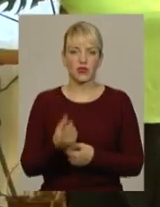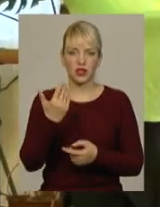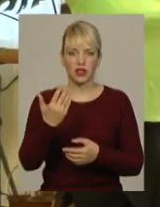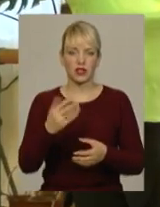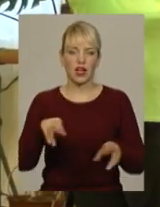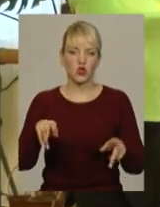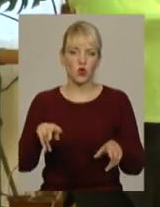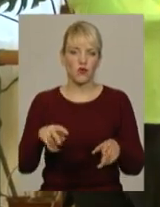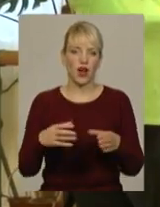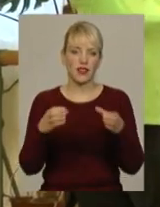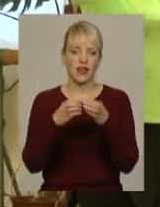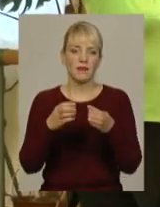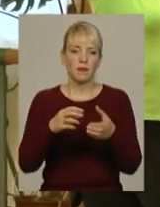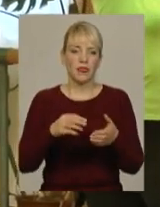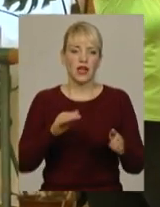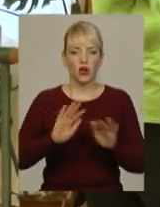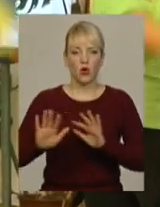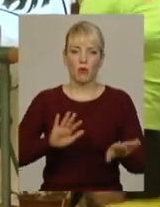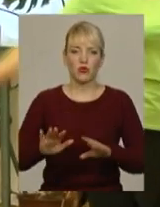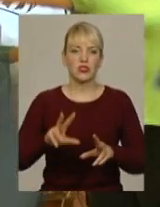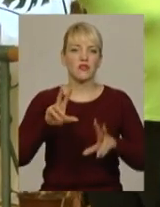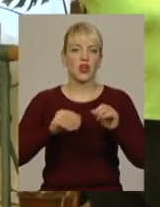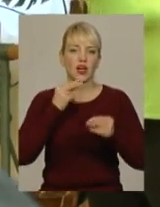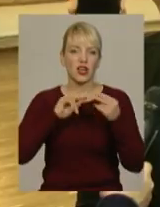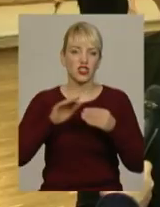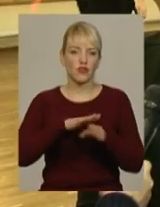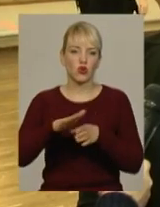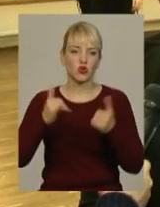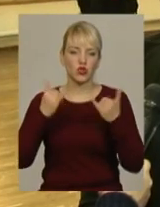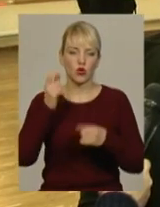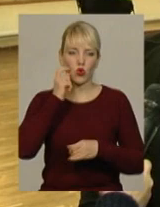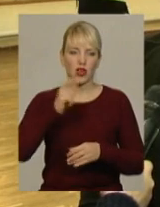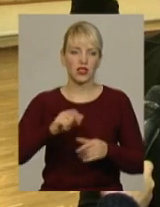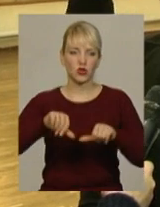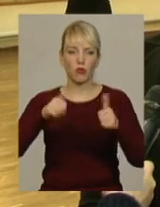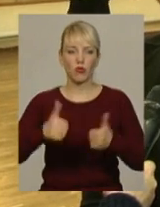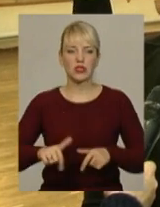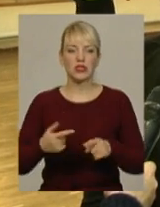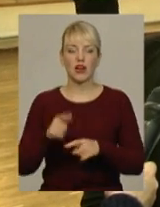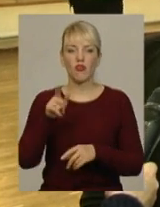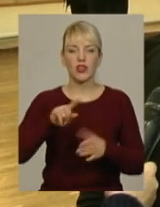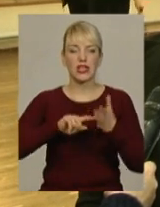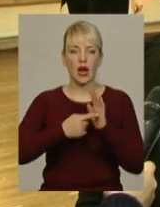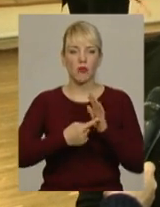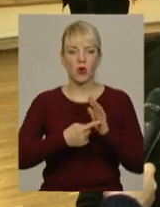на пісню «Червона рута» кращим виконанням у сучасному українському стилі. Вони просто дуже наполегліві,